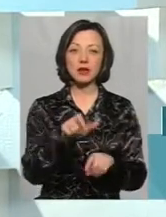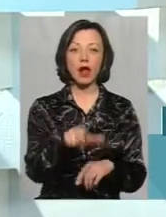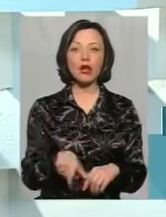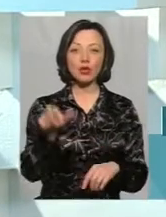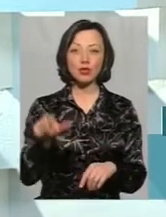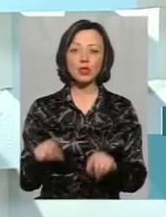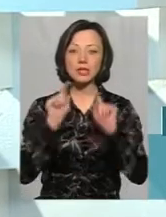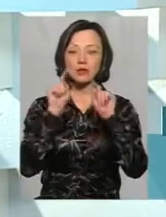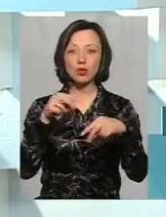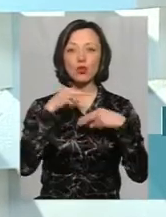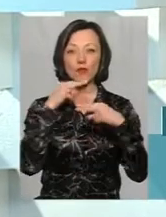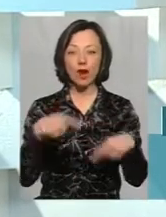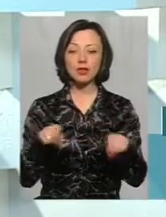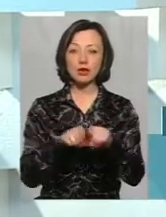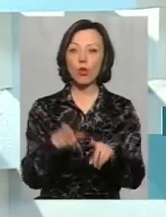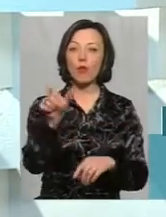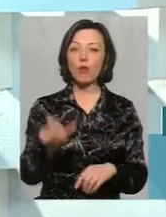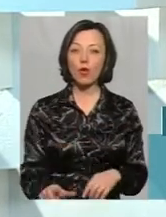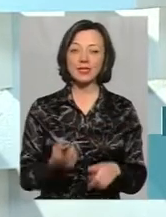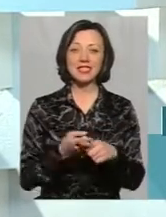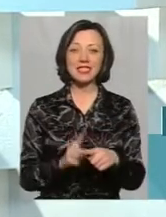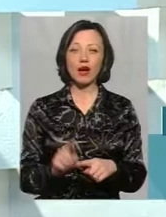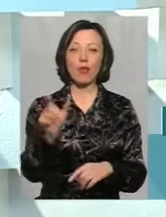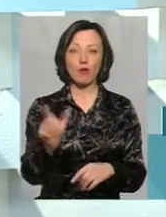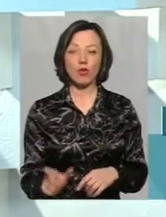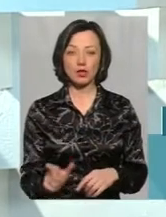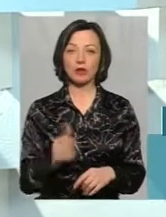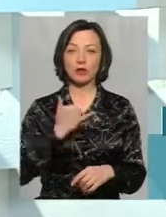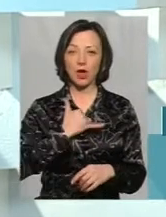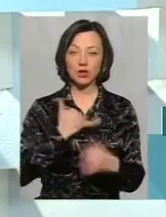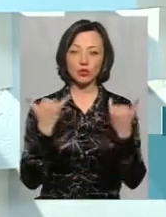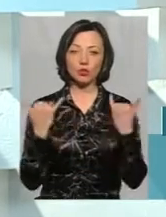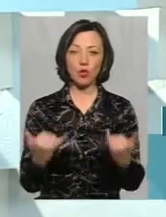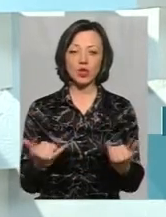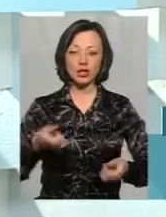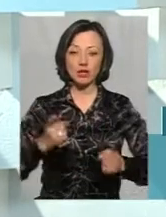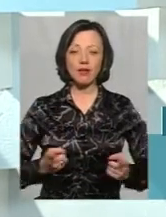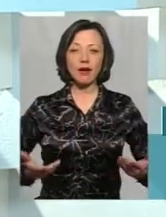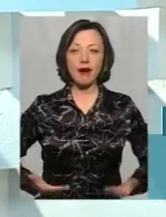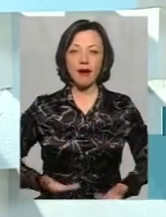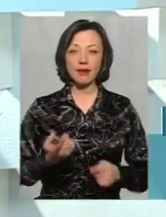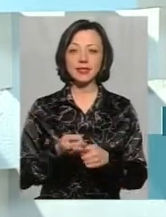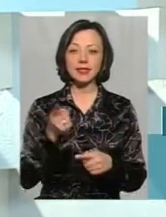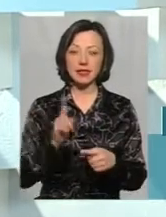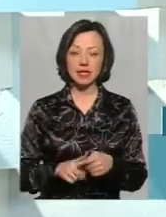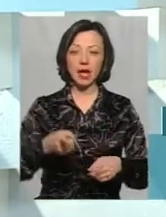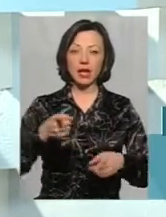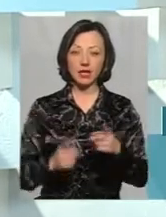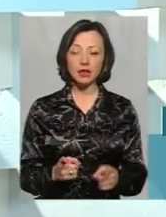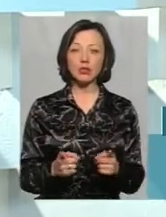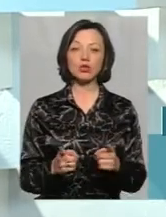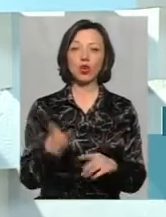звернули увагу на таку постать, адже ця постать в наших сьогоднішніх реаліях – є та дійсно